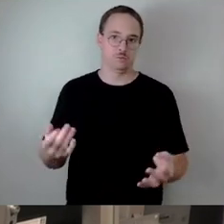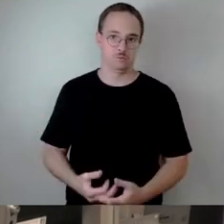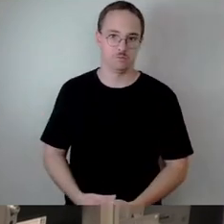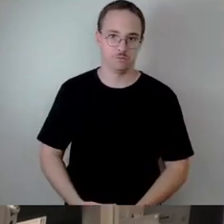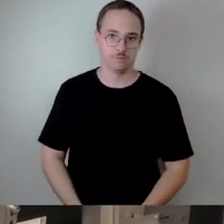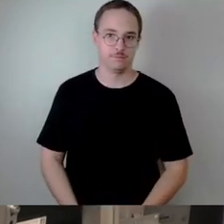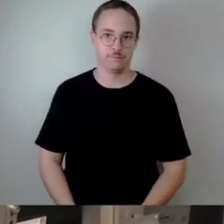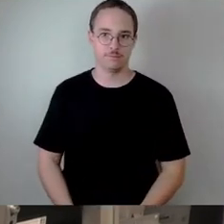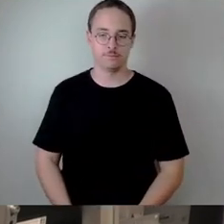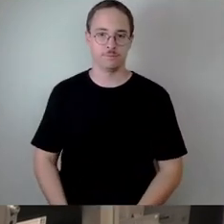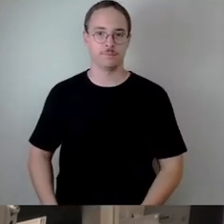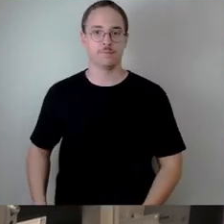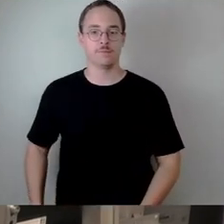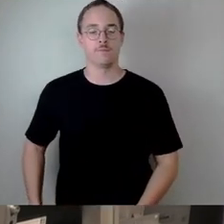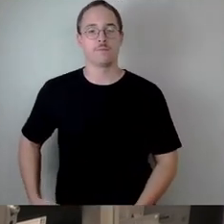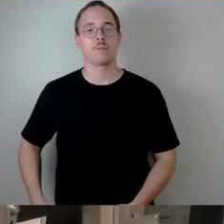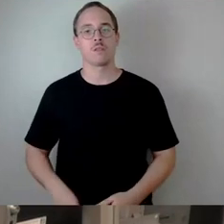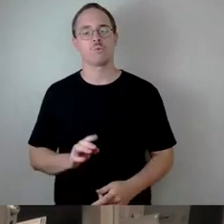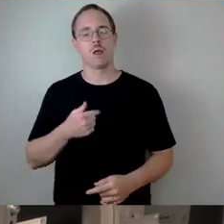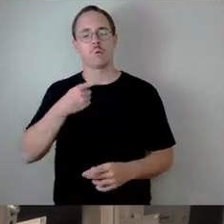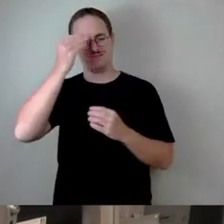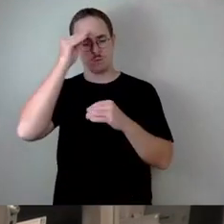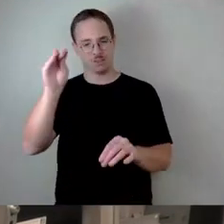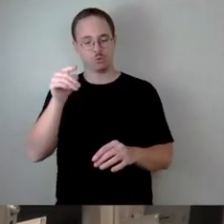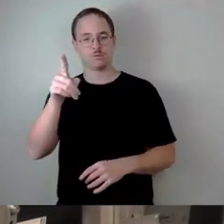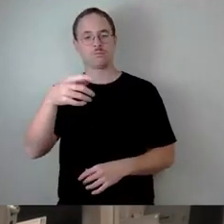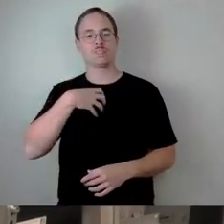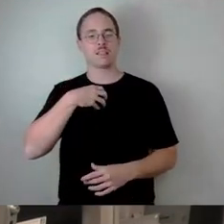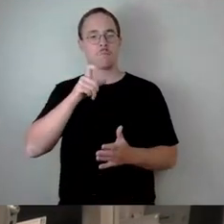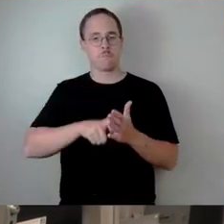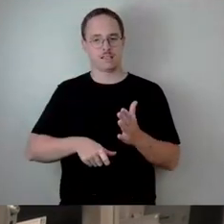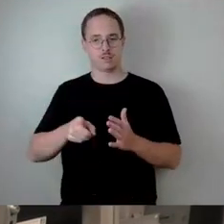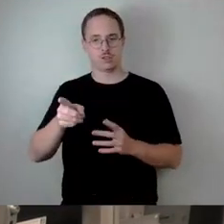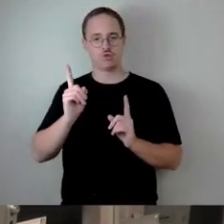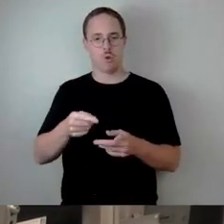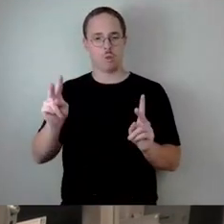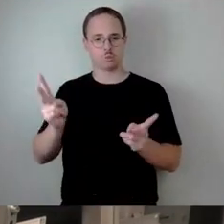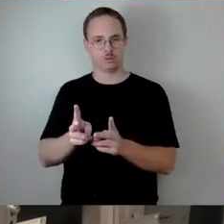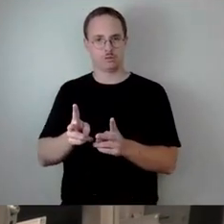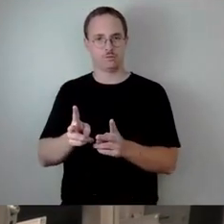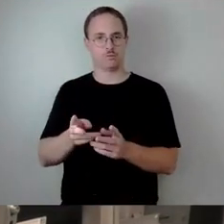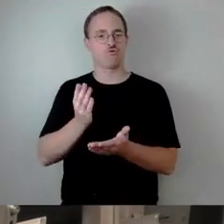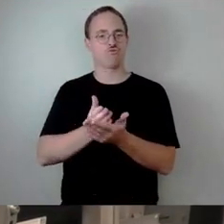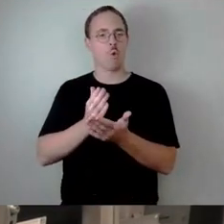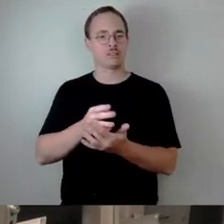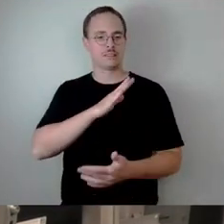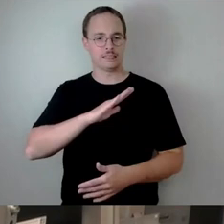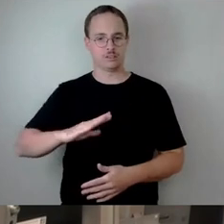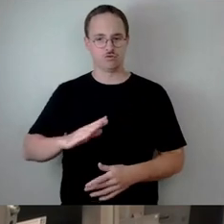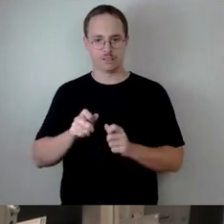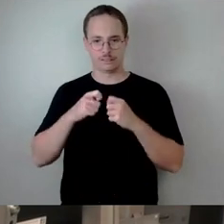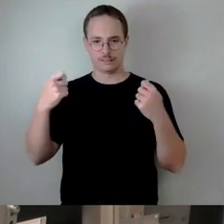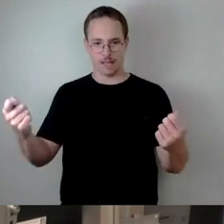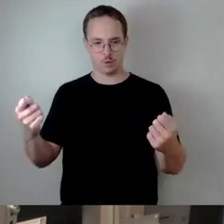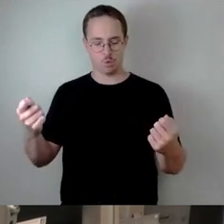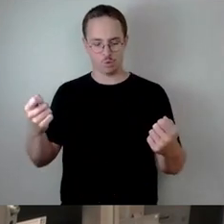Folgendes, dass beim Dresdenpass gekürzt werden soll, habe ich, glaube, war jetzt auch in der Sächsischen Zeitung tatsächlich auch schon zu lesen, wenn ich richtig das gesehen